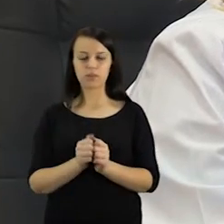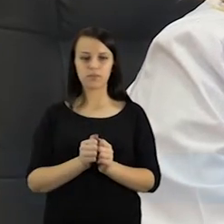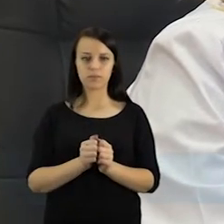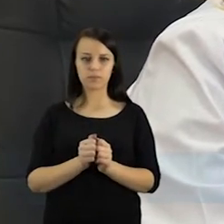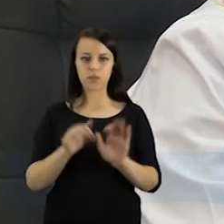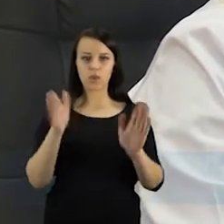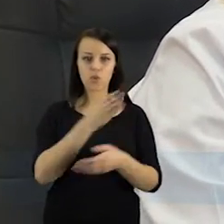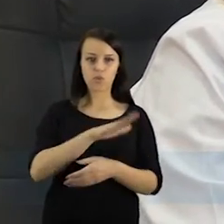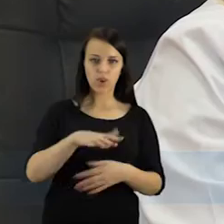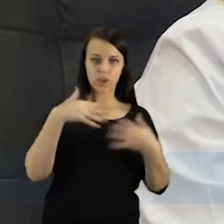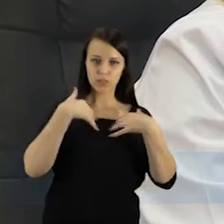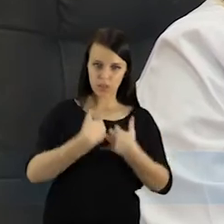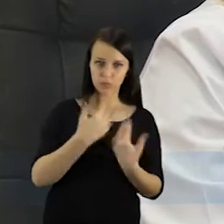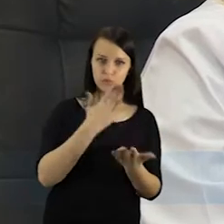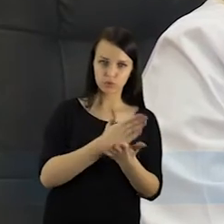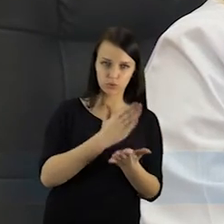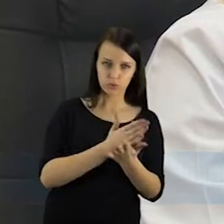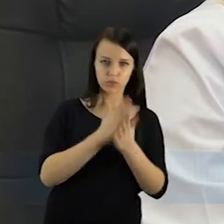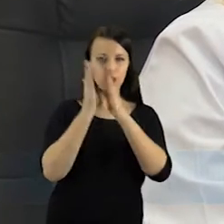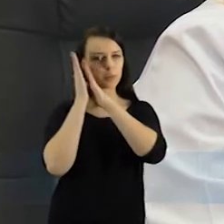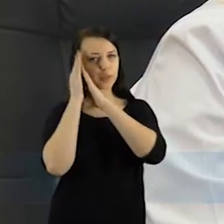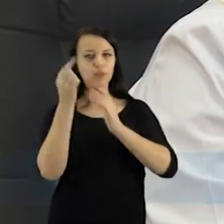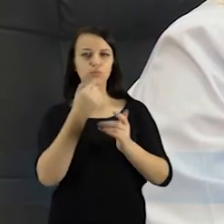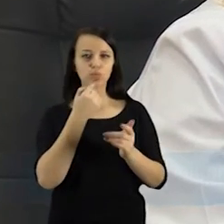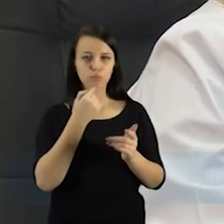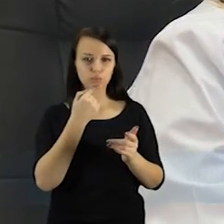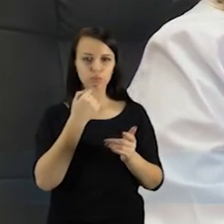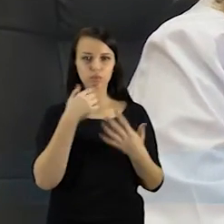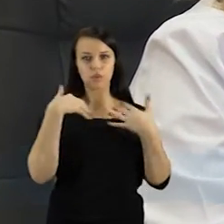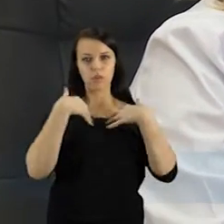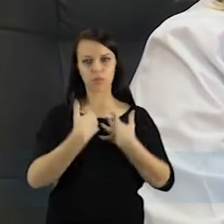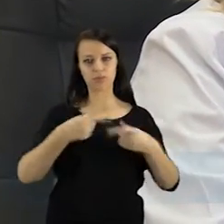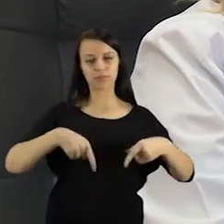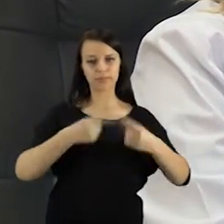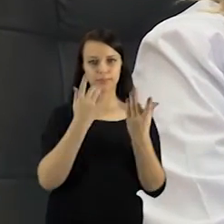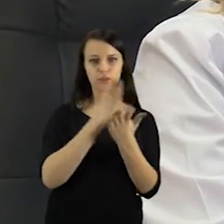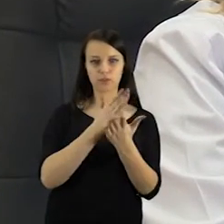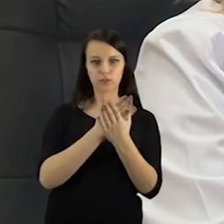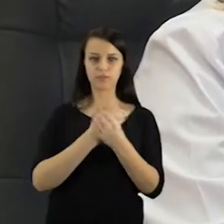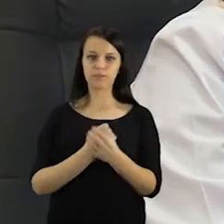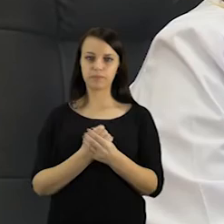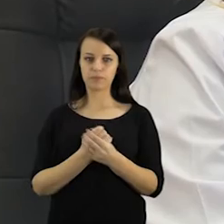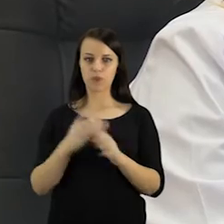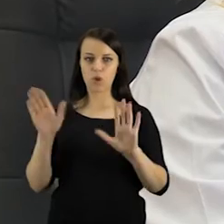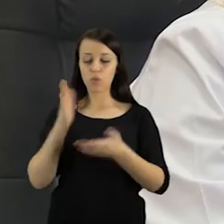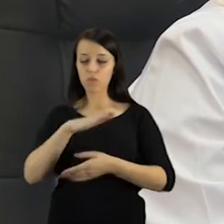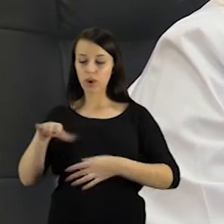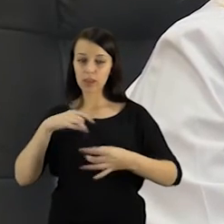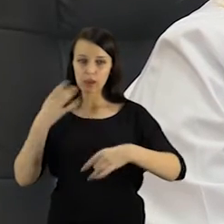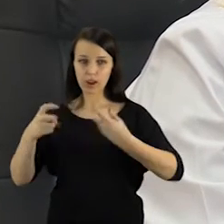depresinius sutrikimus, dėl sutrikusio miego, jiem depresija paumėja. Taip pat